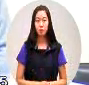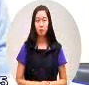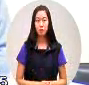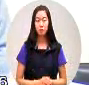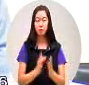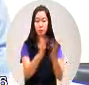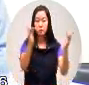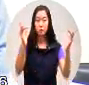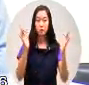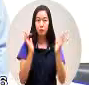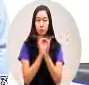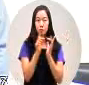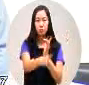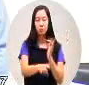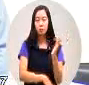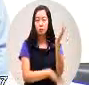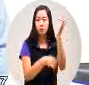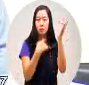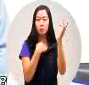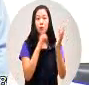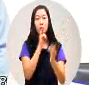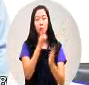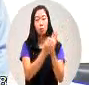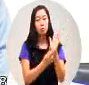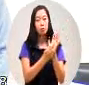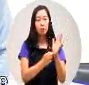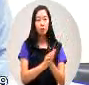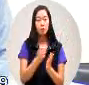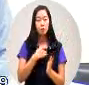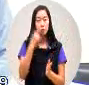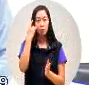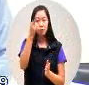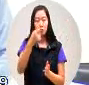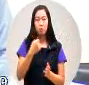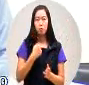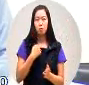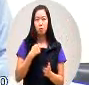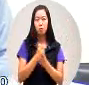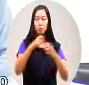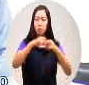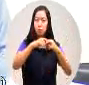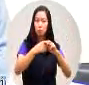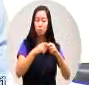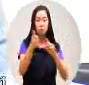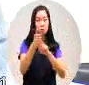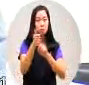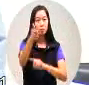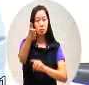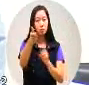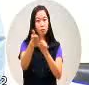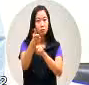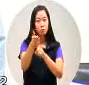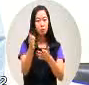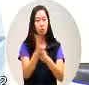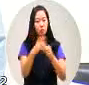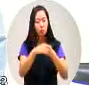森林去地墓我说哈我认识李宏远部长他是学者啦